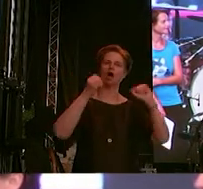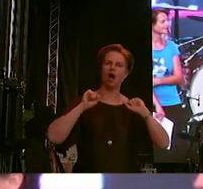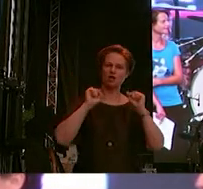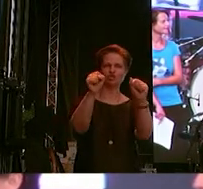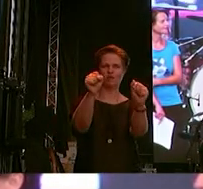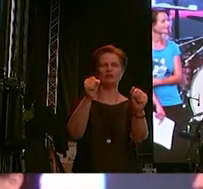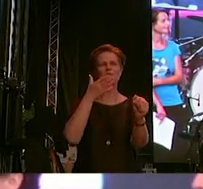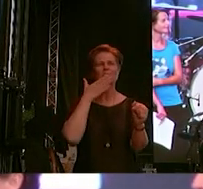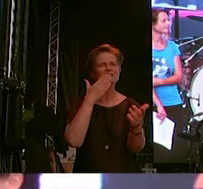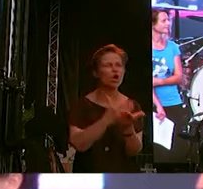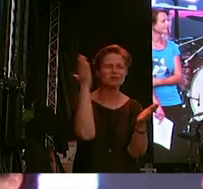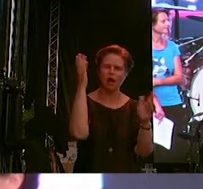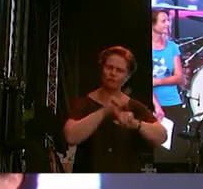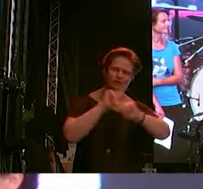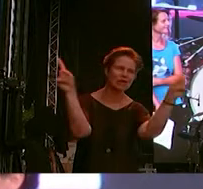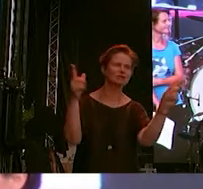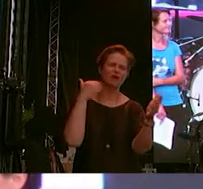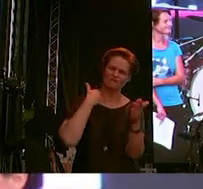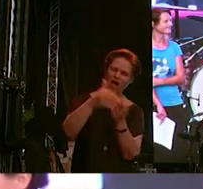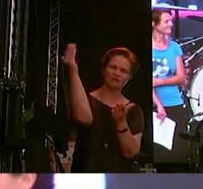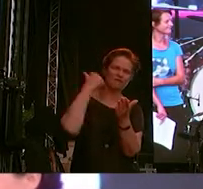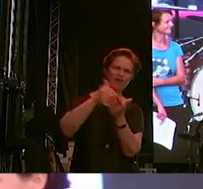Hört nicht auf, euch zu engagieren.